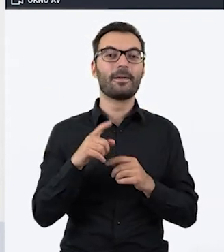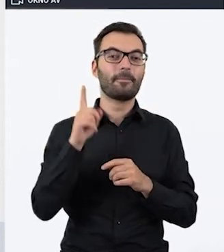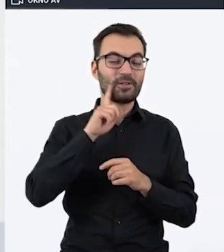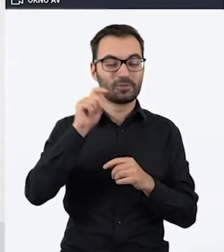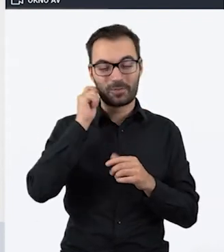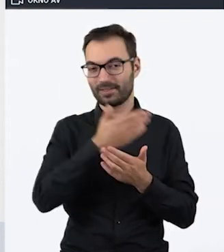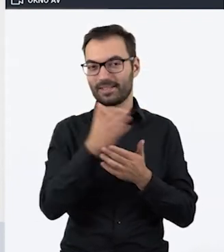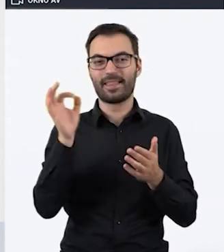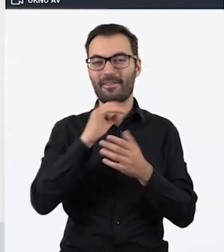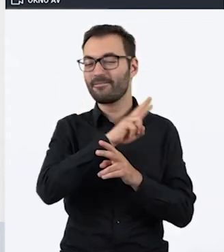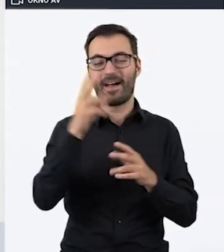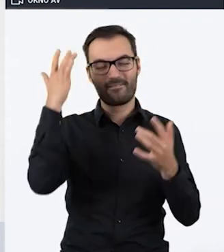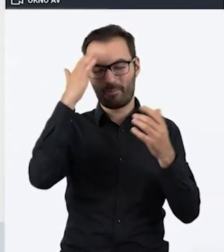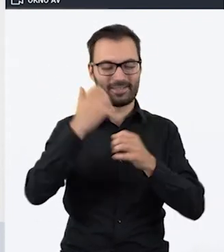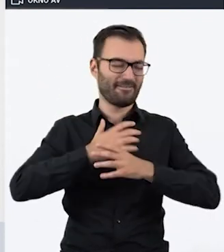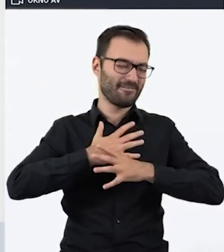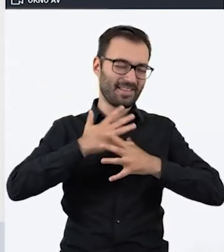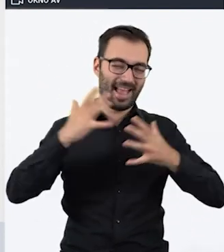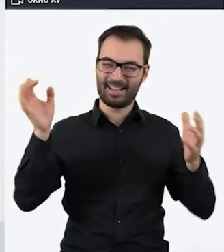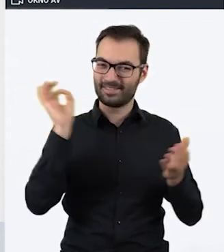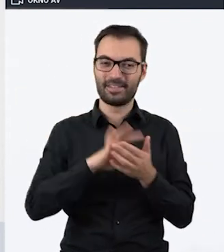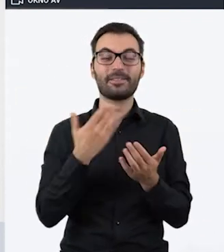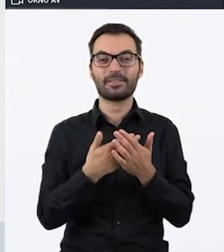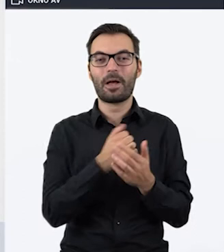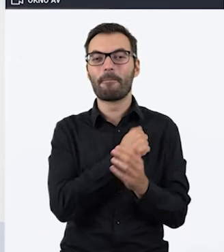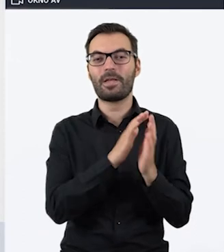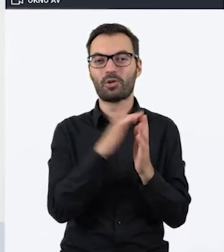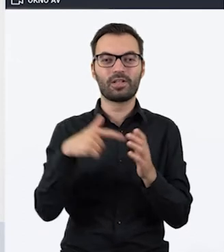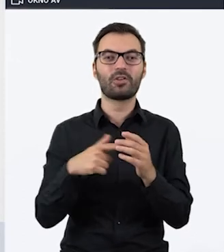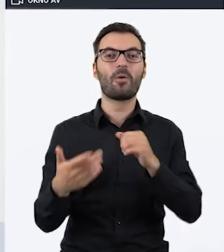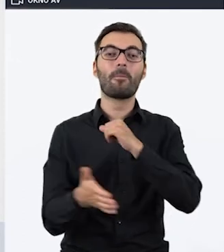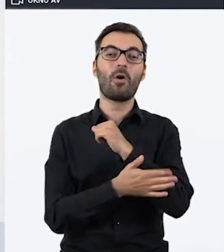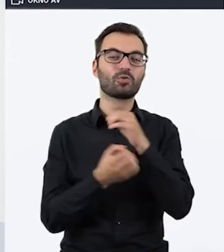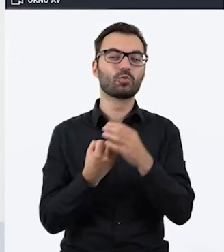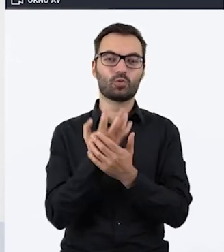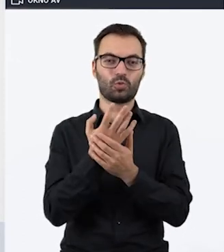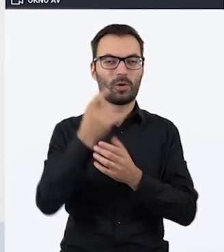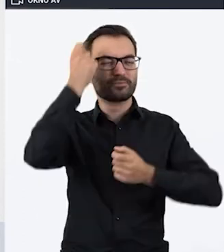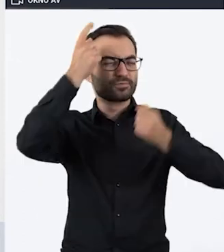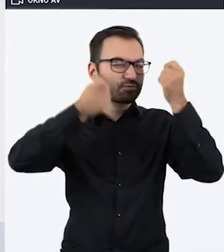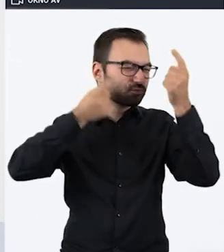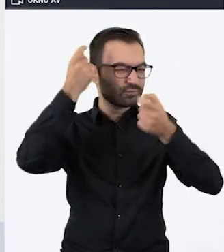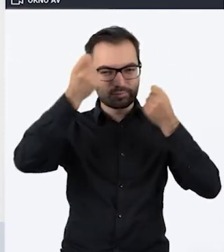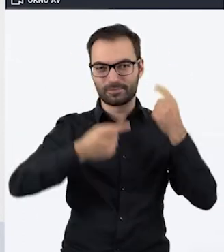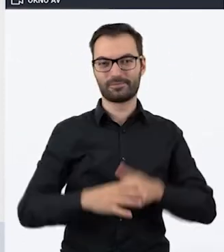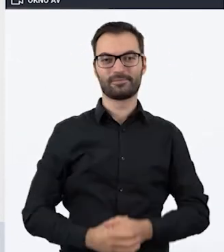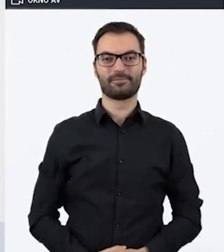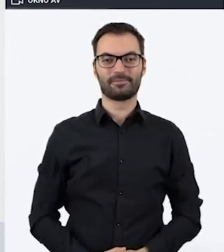bibliotekarki wyobraźnia na pewno nie ogranicza, bo biblioteka jest głównym źródłem przecież kreatywności.